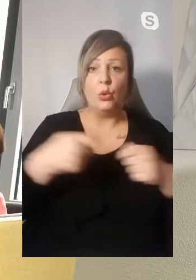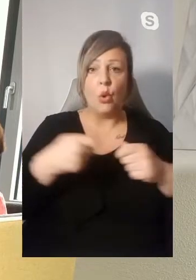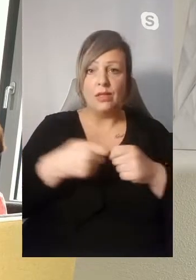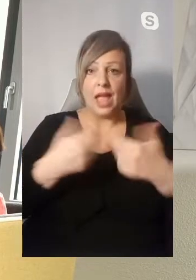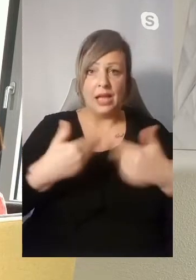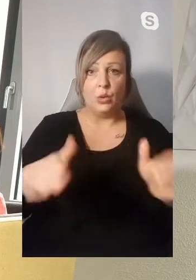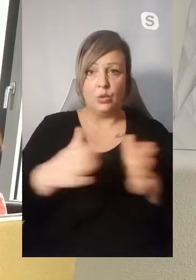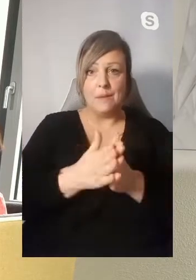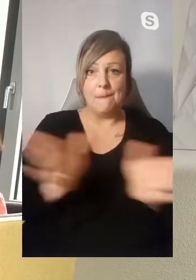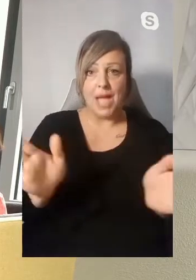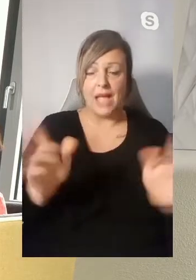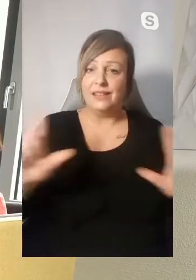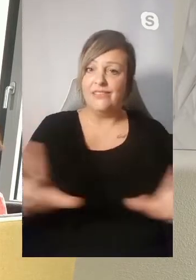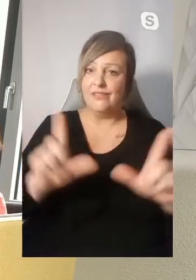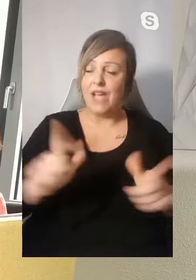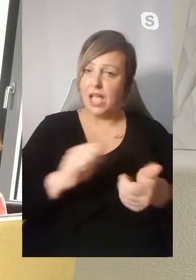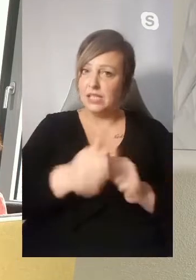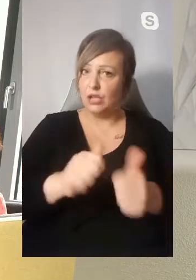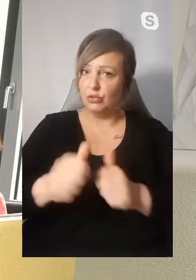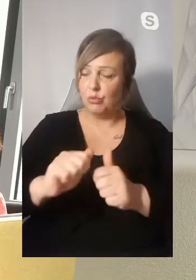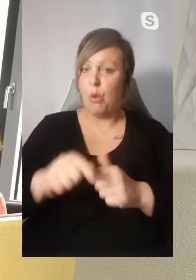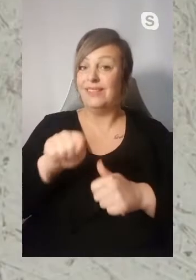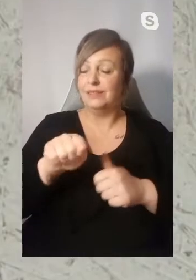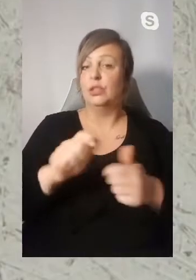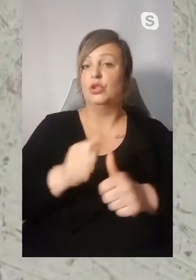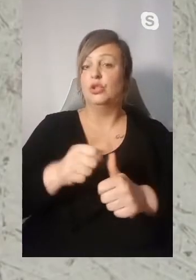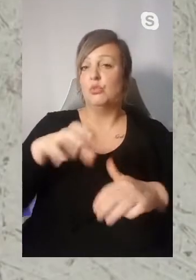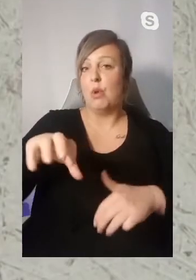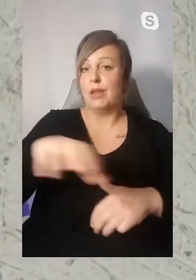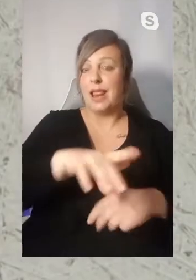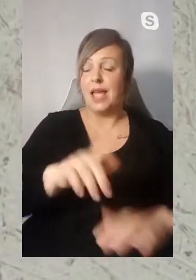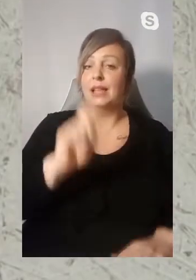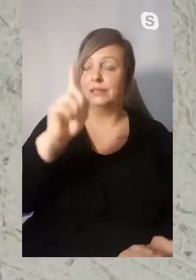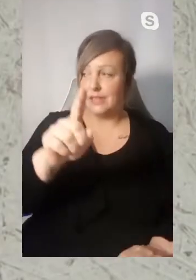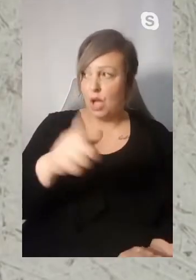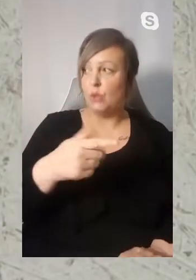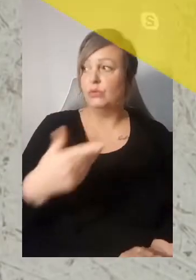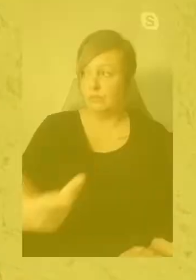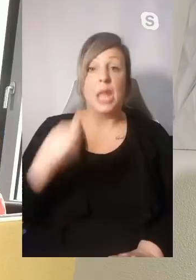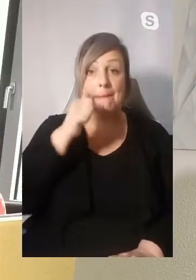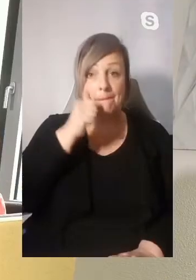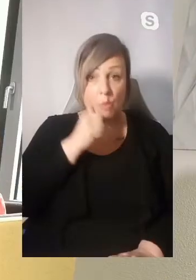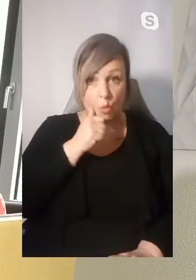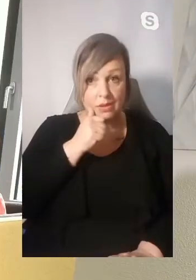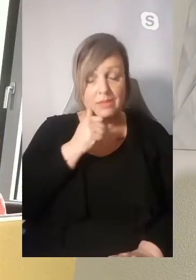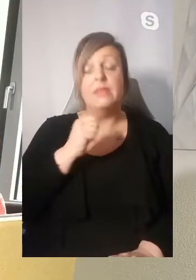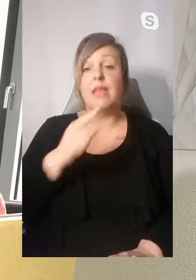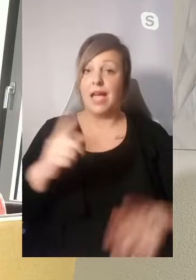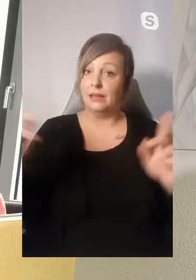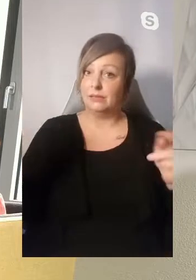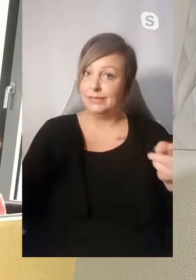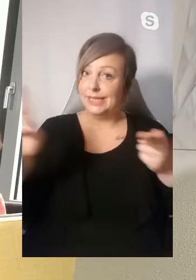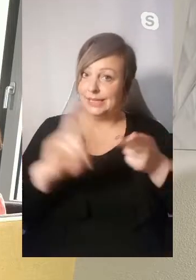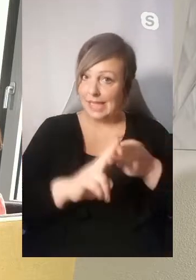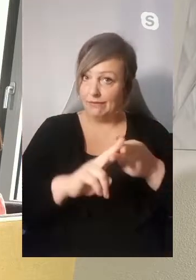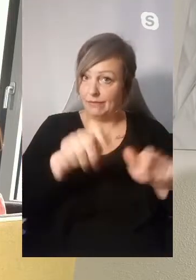und Freizeitsport in Freiluftsportanlagen möglich sein soll. Ab Montag gelten dann